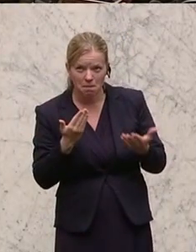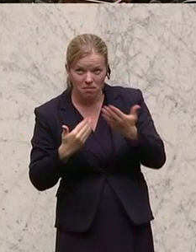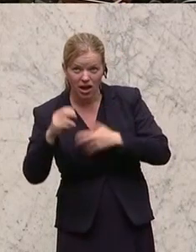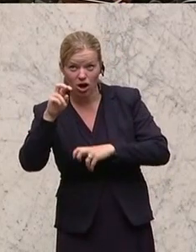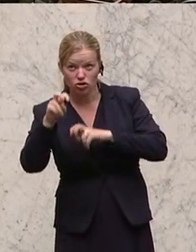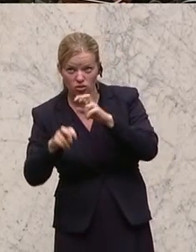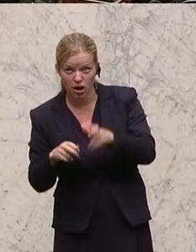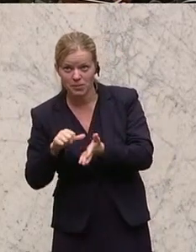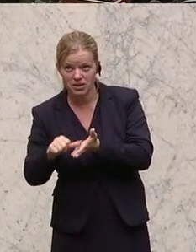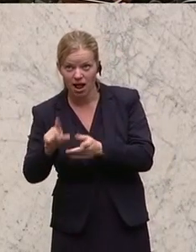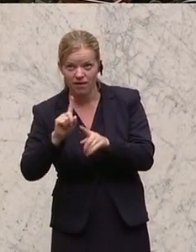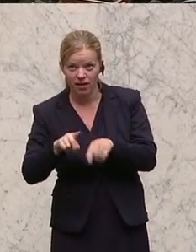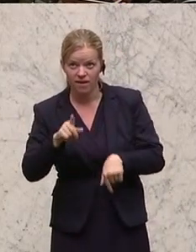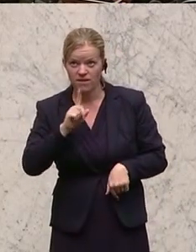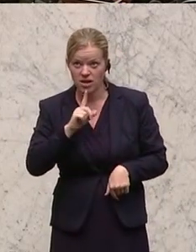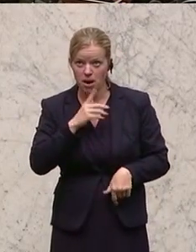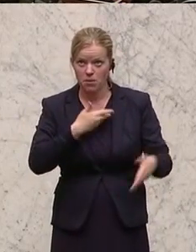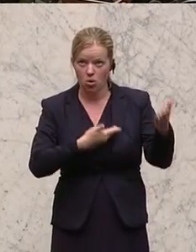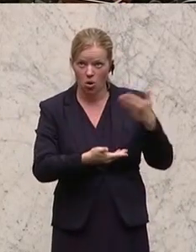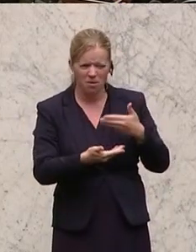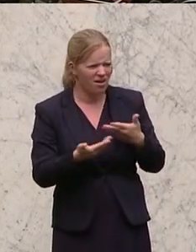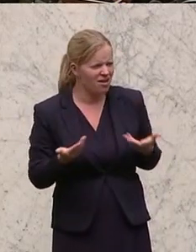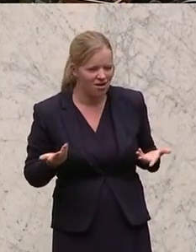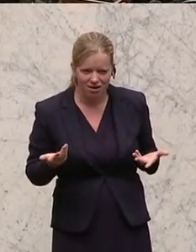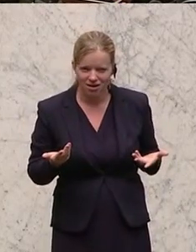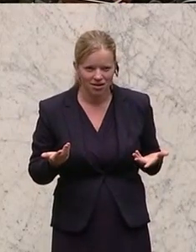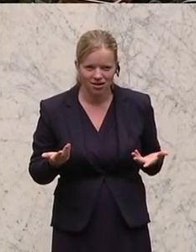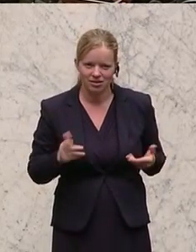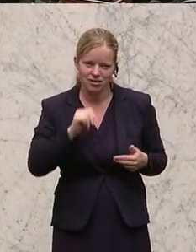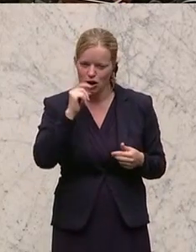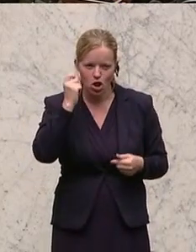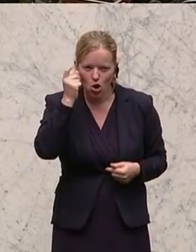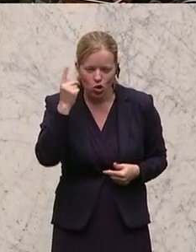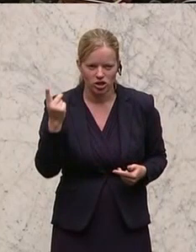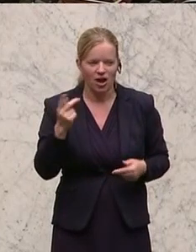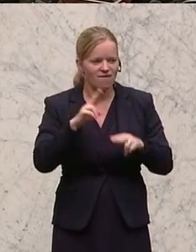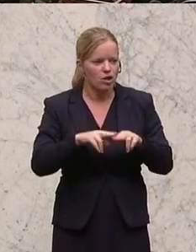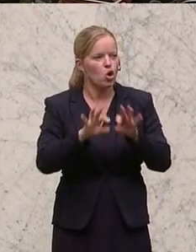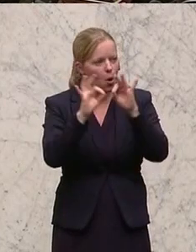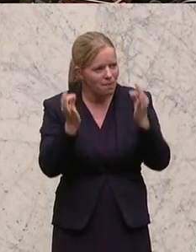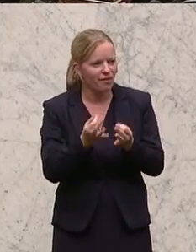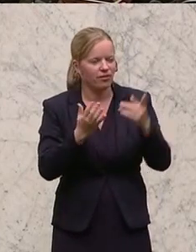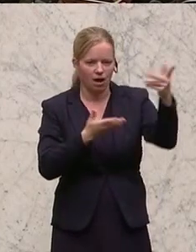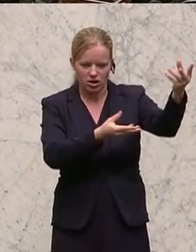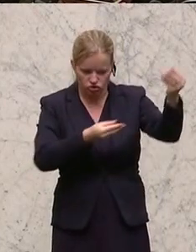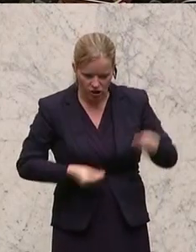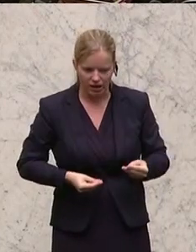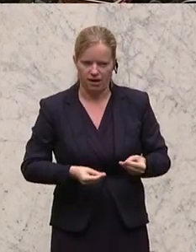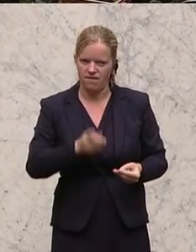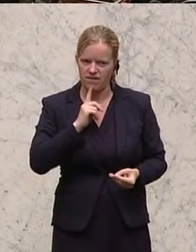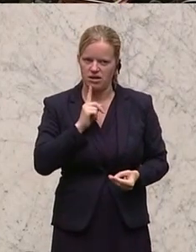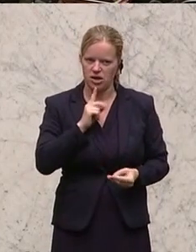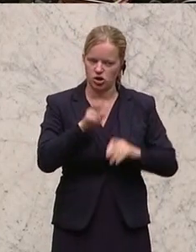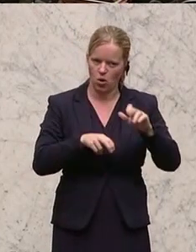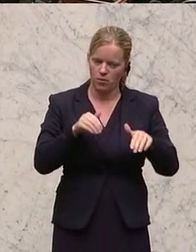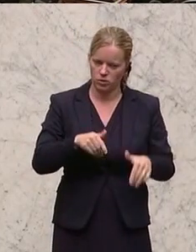Also wenn ich eine Gegenleistung erbringen muss der Tante, zahle ich mehr Steuer, als wenn ich es ganz geschenkt bekomme. Ich denke, das ist immer der Grundsatz da, dass